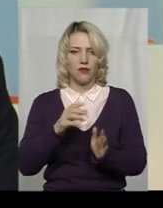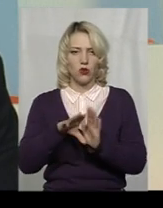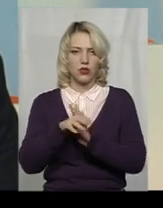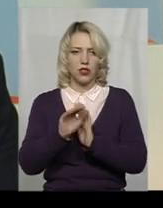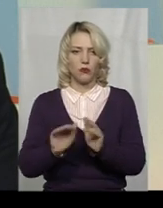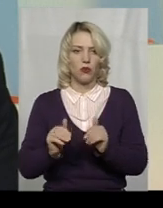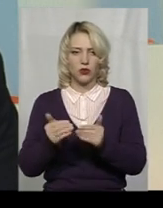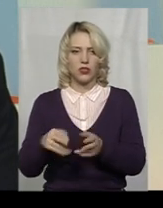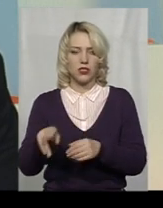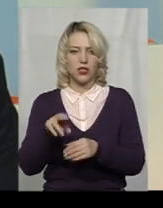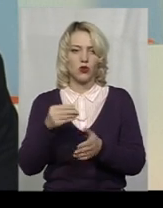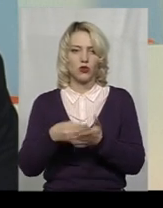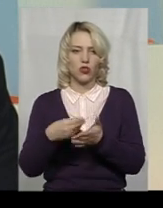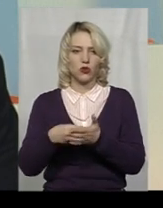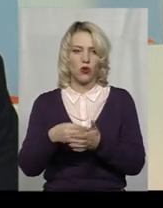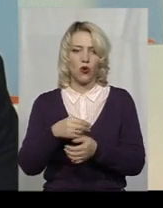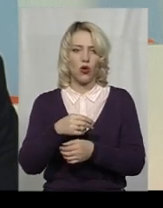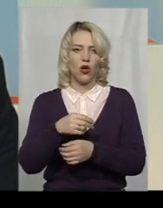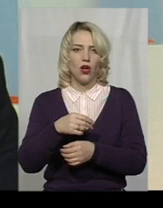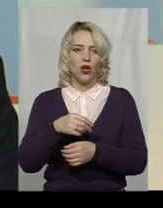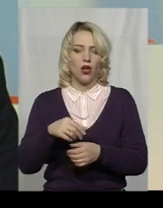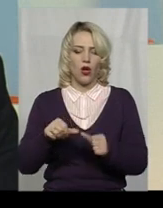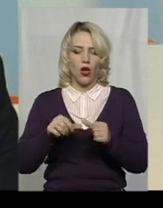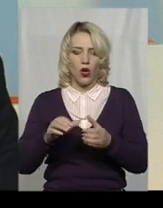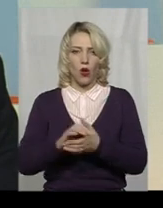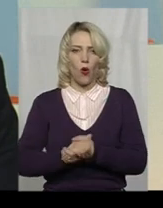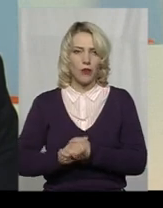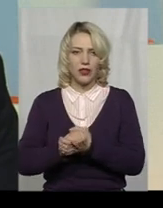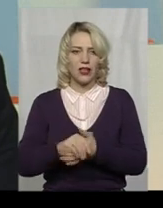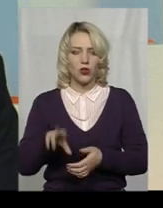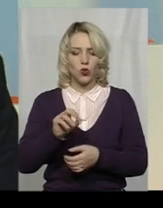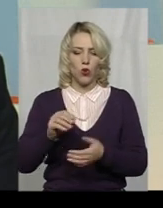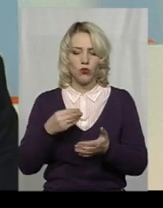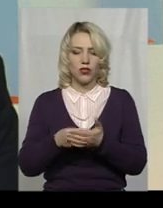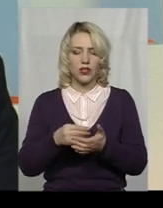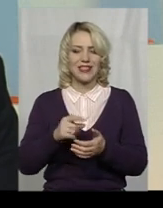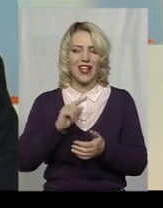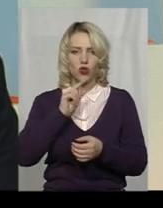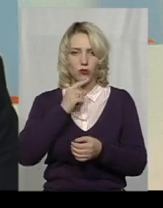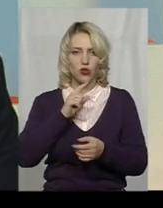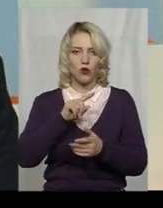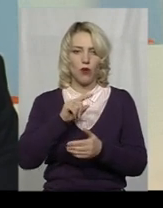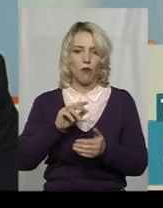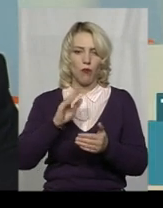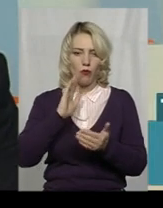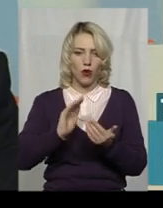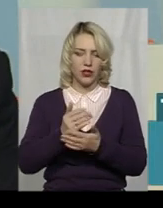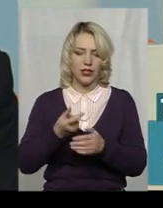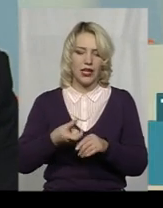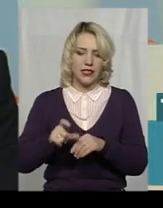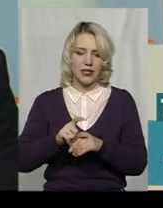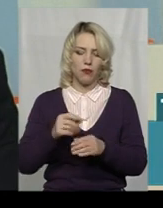пропозиції до бюджетного комітету, до комітету з питань економічної політики. І, насправді, саме бюджетний комітет найбільше